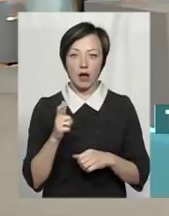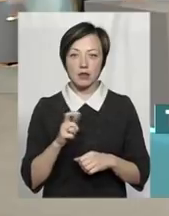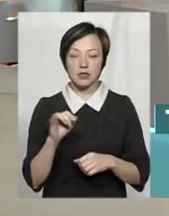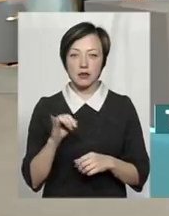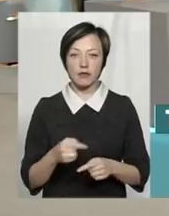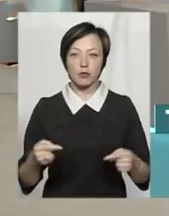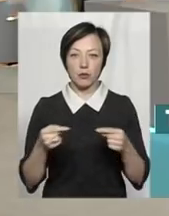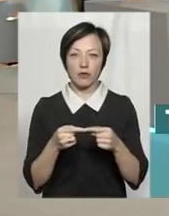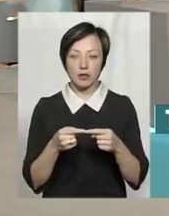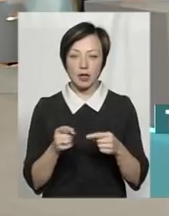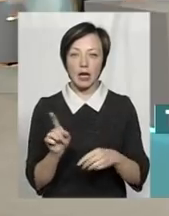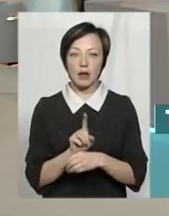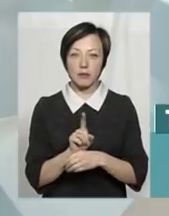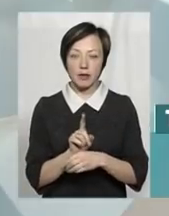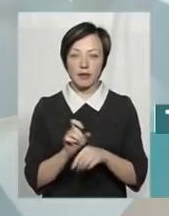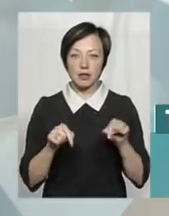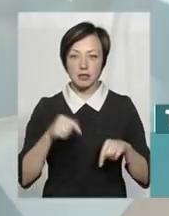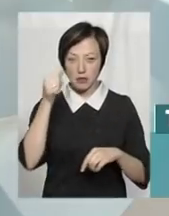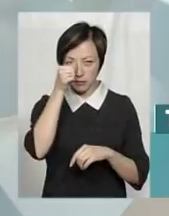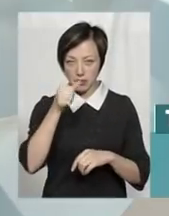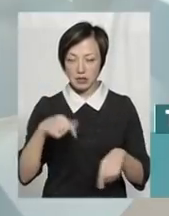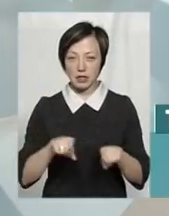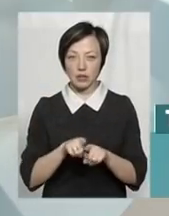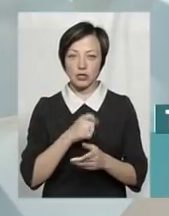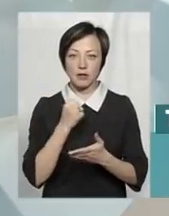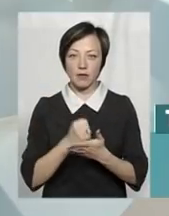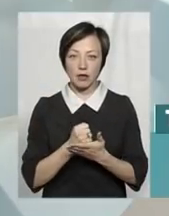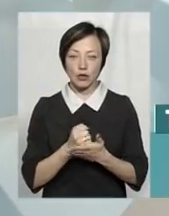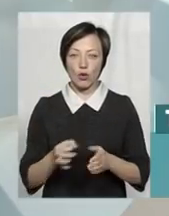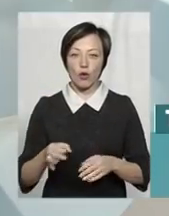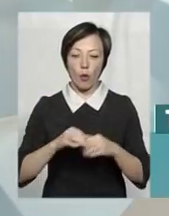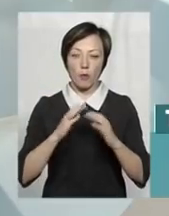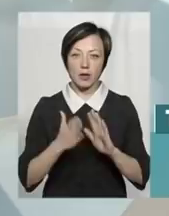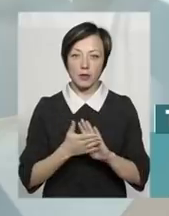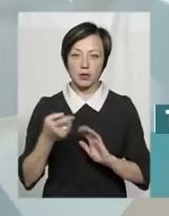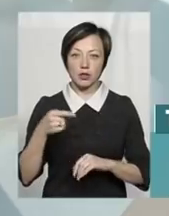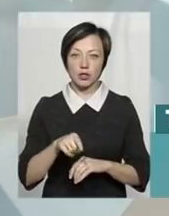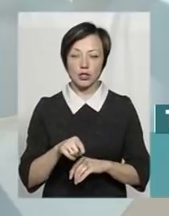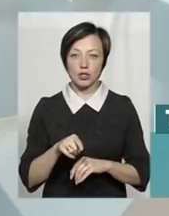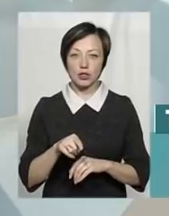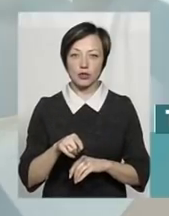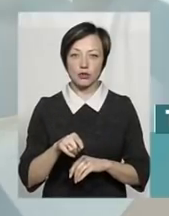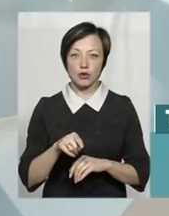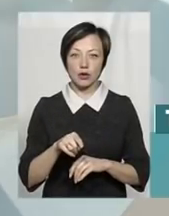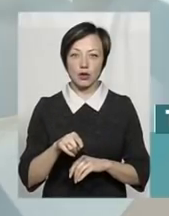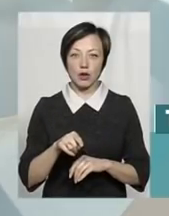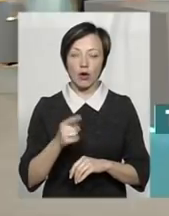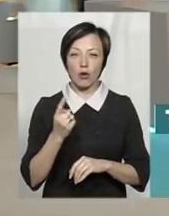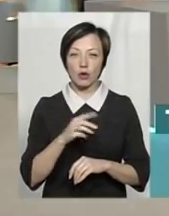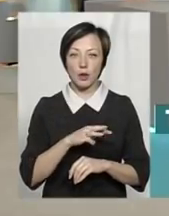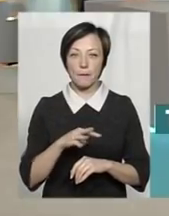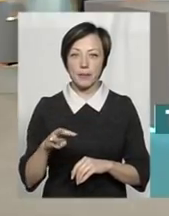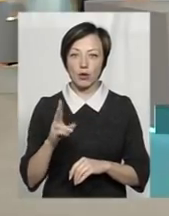Відповідно, ліміти на цей місяць теж затверджені в об'ємі тисячі один мільйон